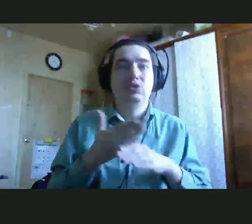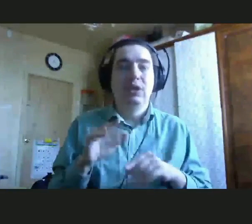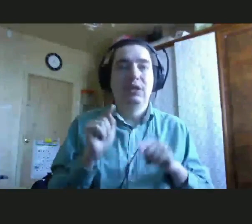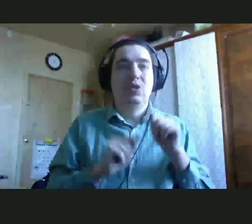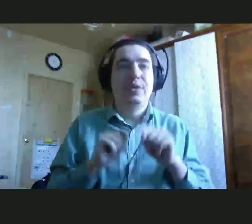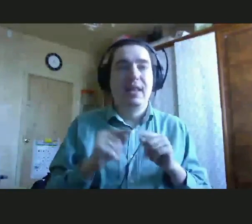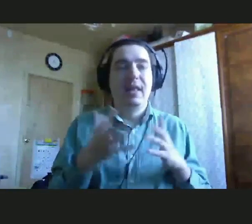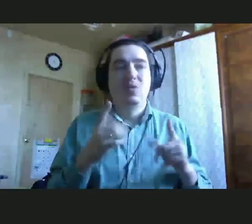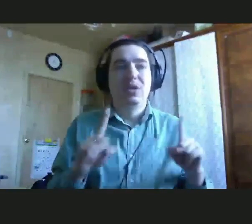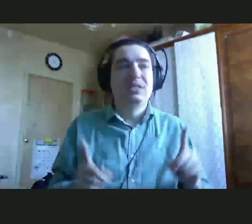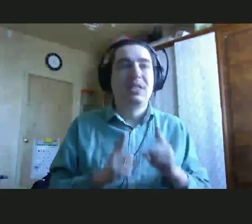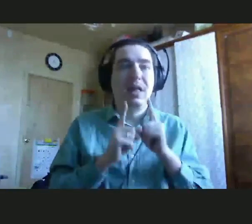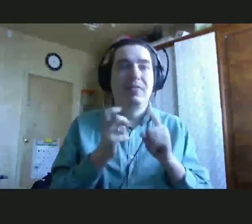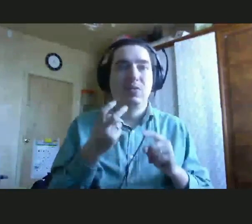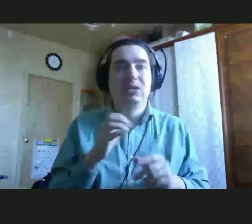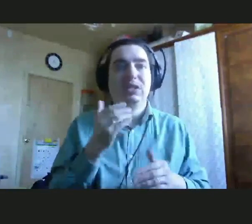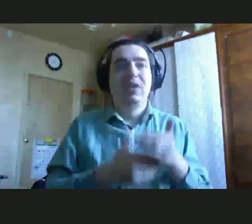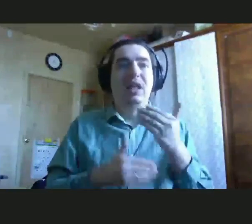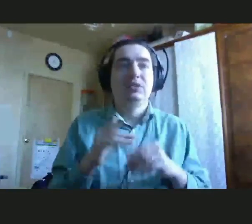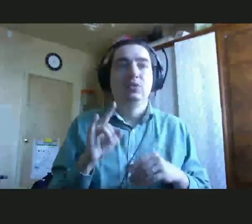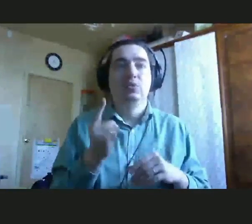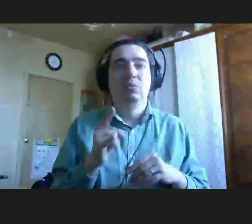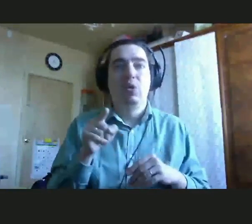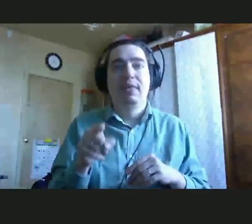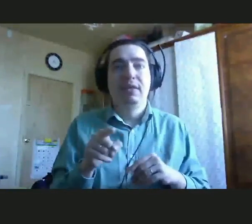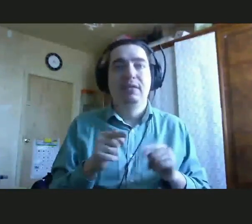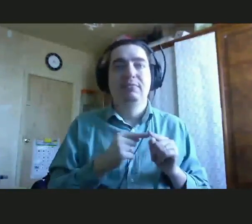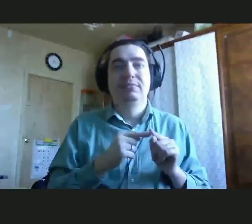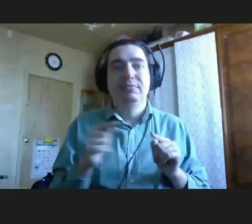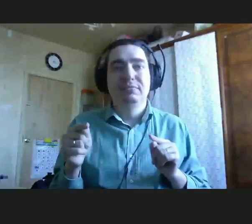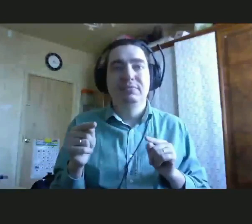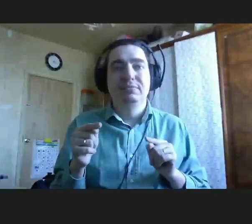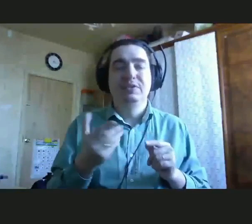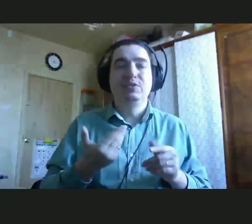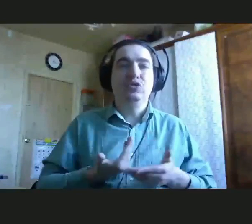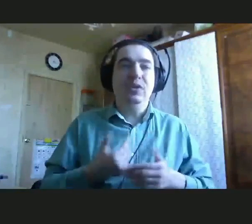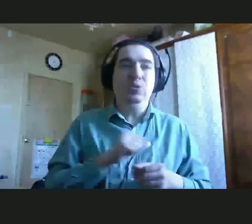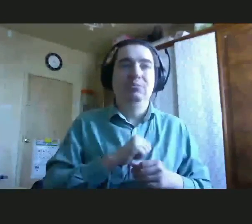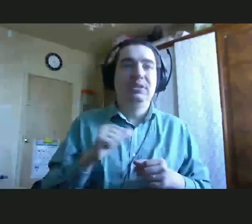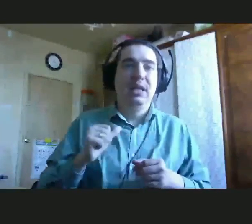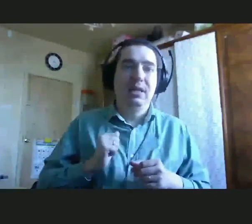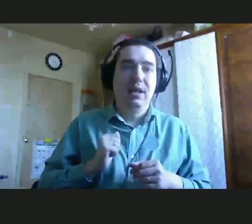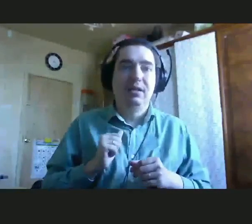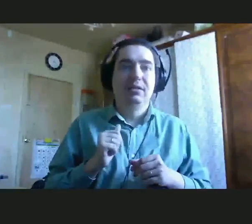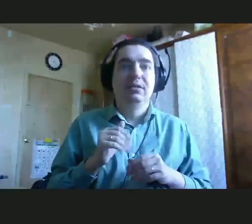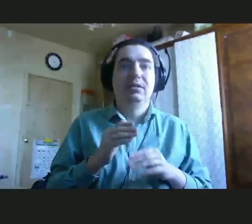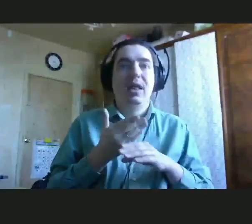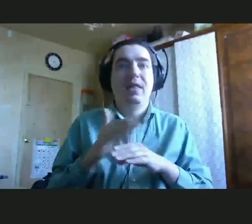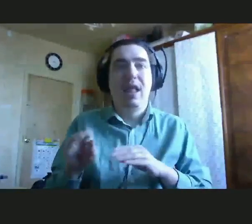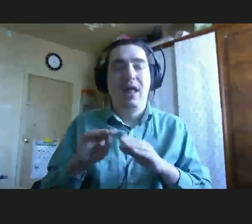которые сталкиваются с инвалидностью ребенка, они проживают это все самостоятельно, откладывая в себе